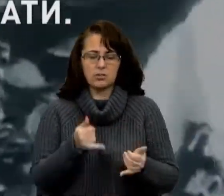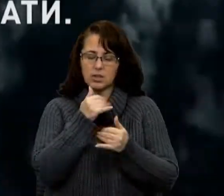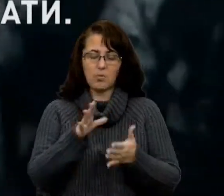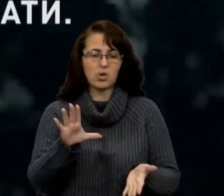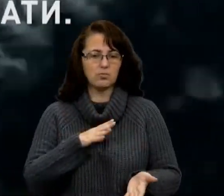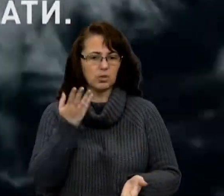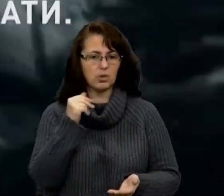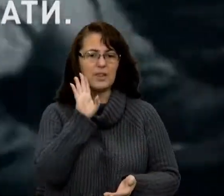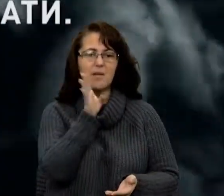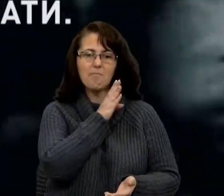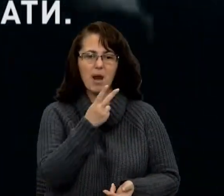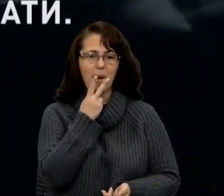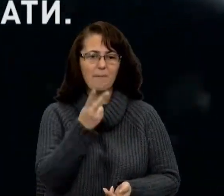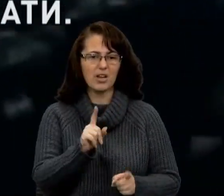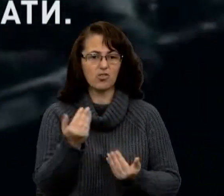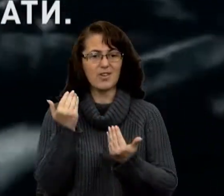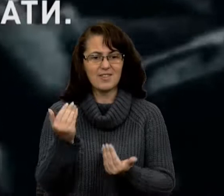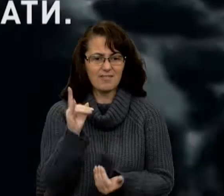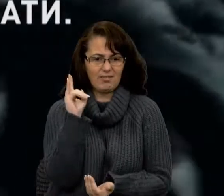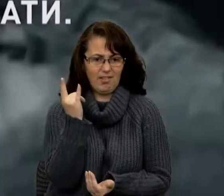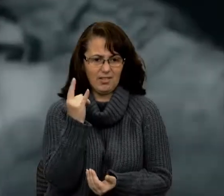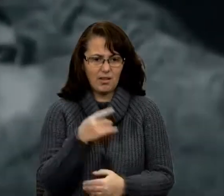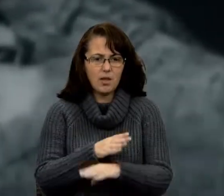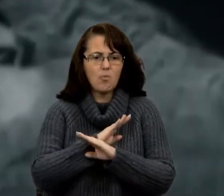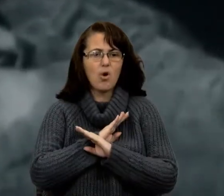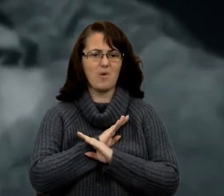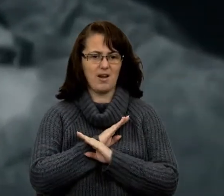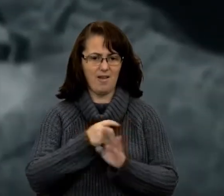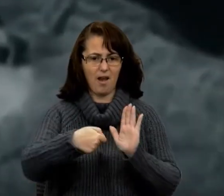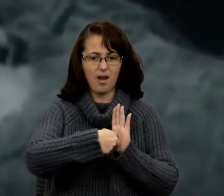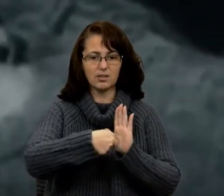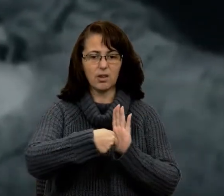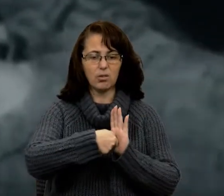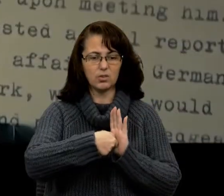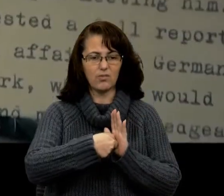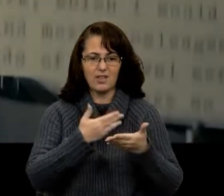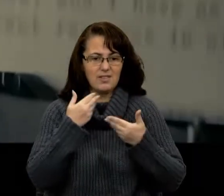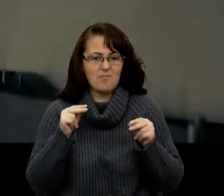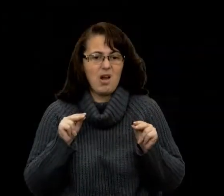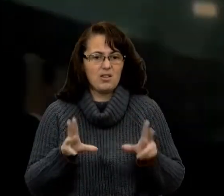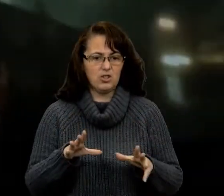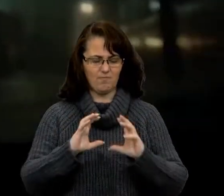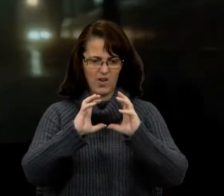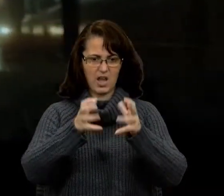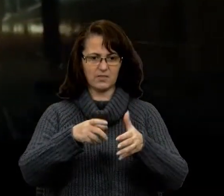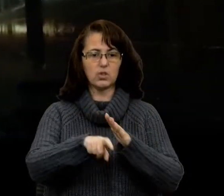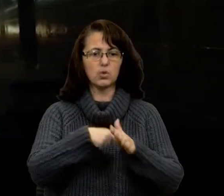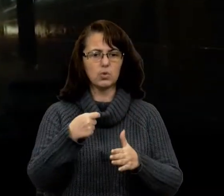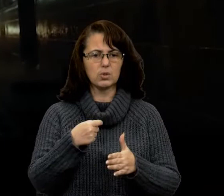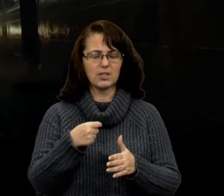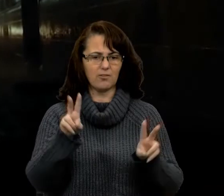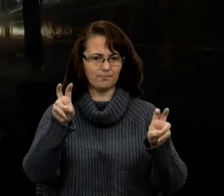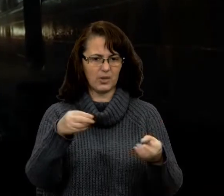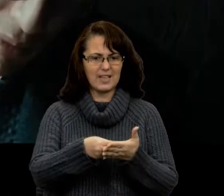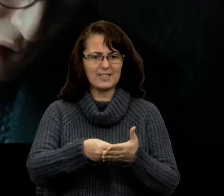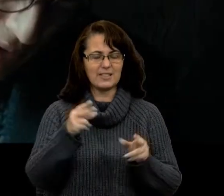мама бачить, що її крихітка помирає, а нагодувати її нічим. Увесь світ дізнався ціну правди